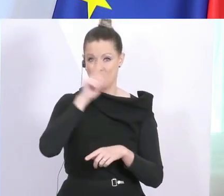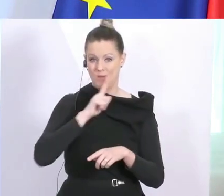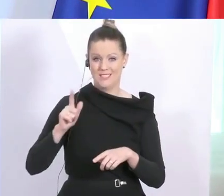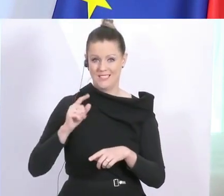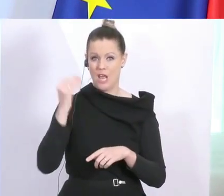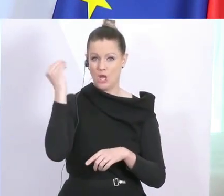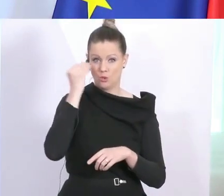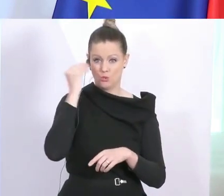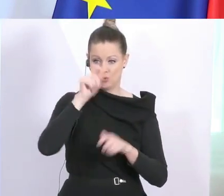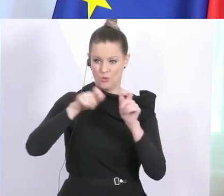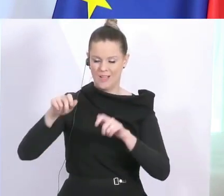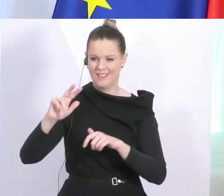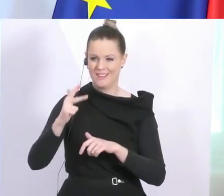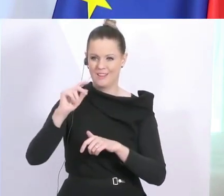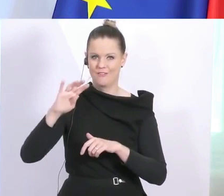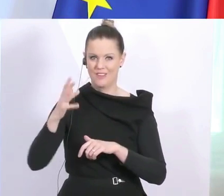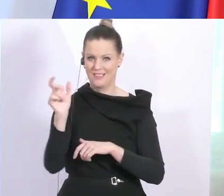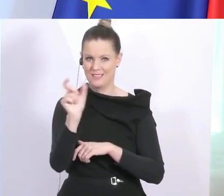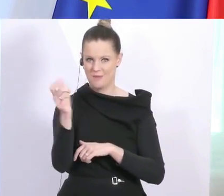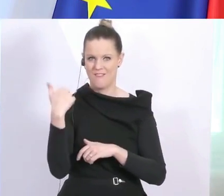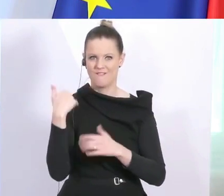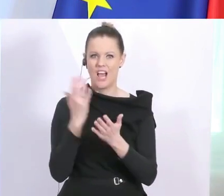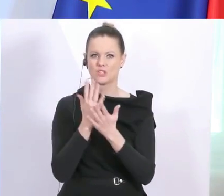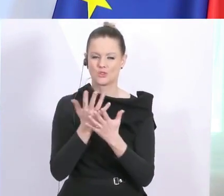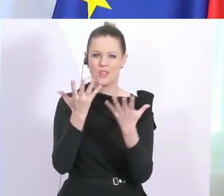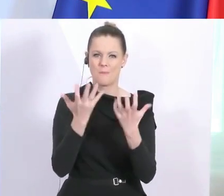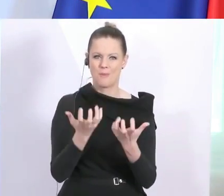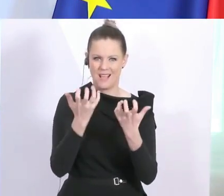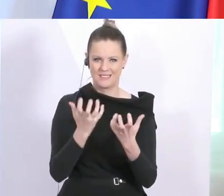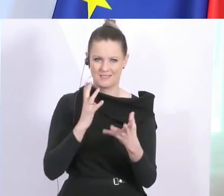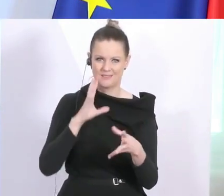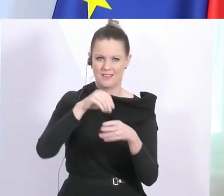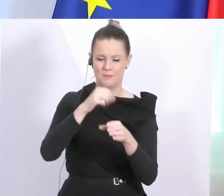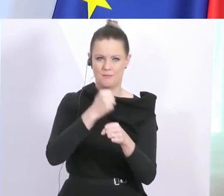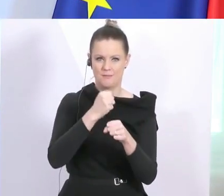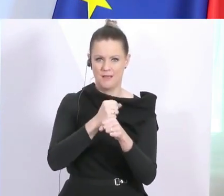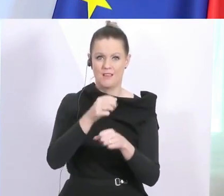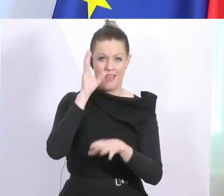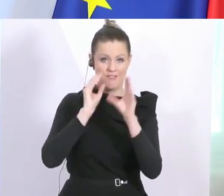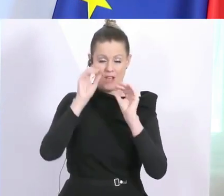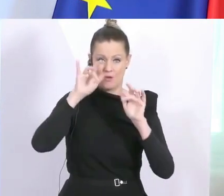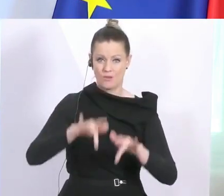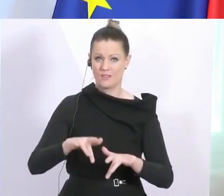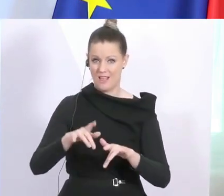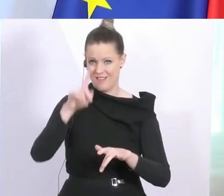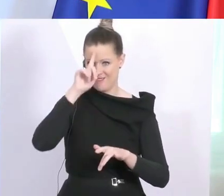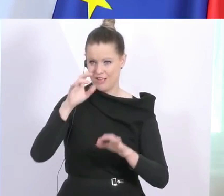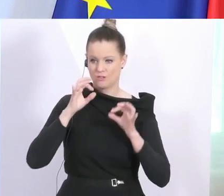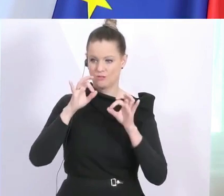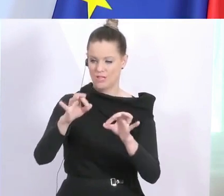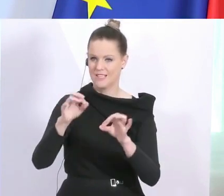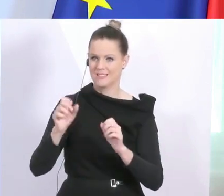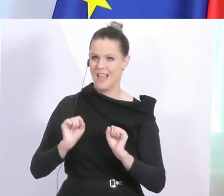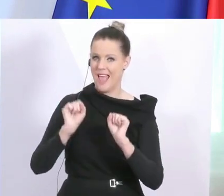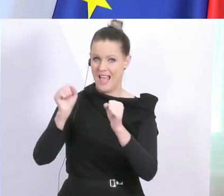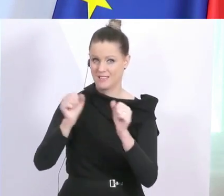und Schüler des dritten und vierten Semesters, die also schon einmal eine Praxisverwendung absolviert haben, Erfahrung gesammelt haben, wie der Dienstbetrieb auf der Straße und im Einsatz